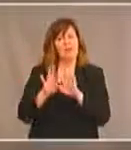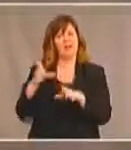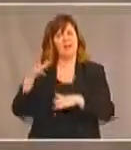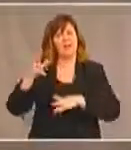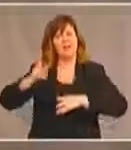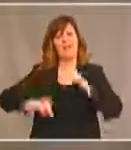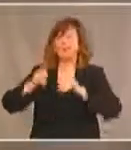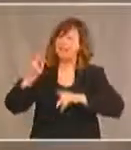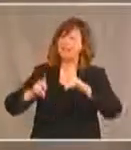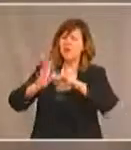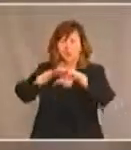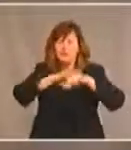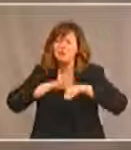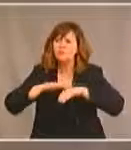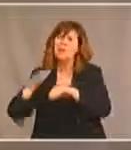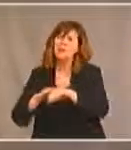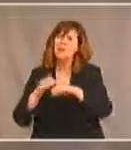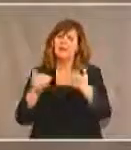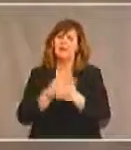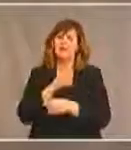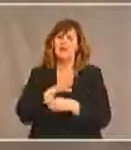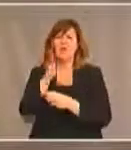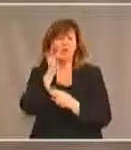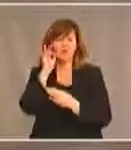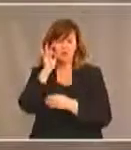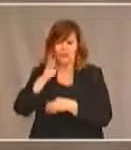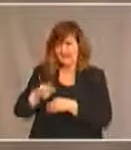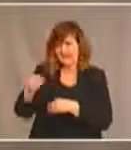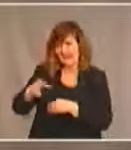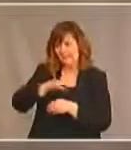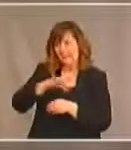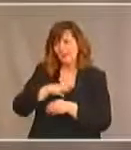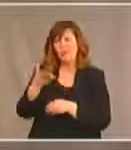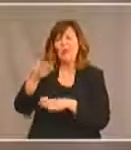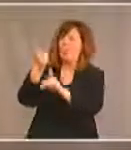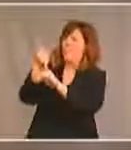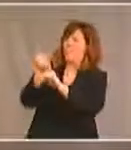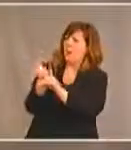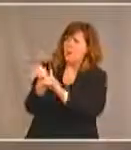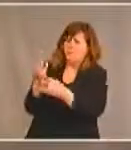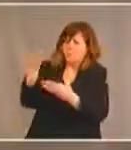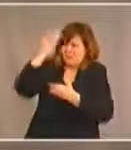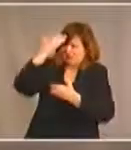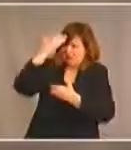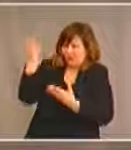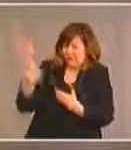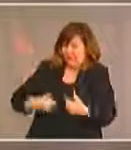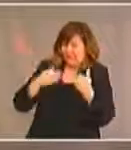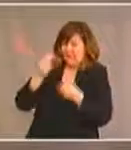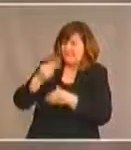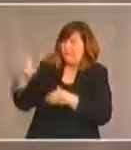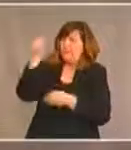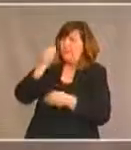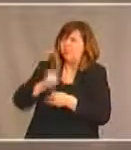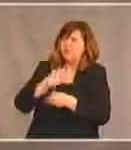soient consultés parce que les personnes autochtones ayant un handicap sont celles qui connaissent et comprennent ces enjeux les